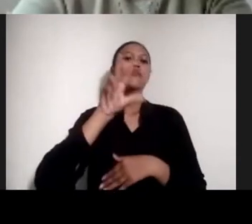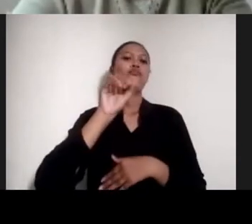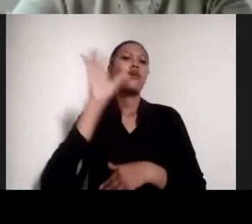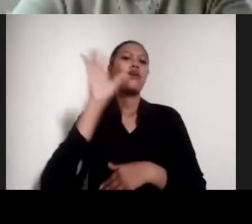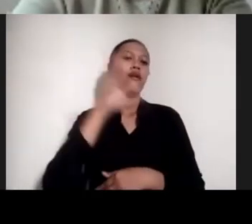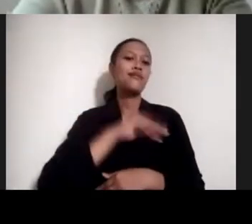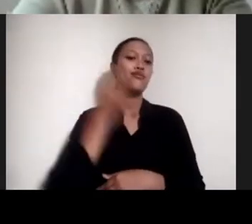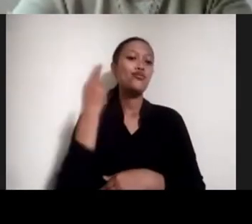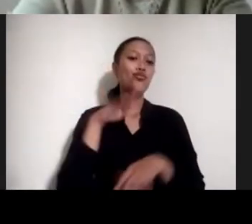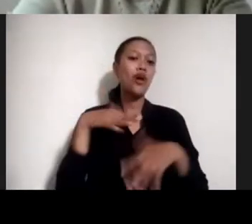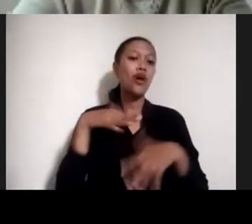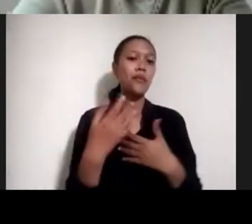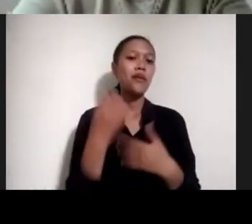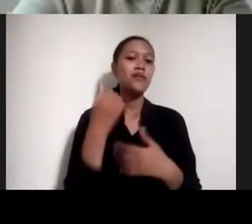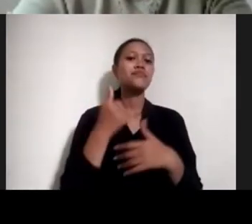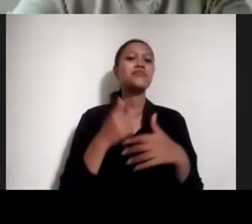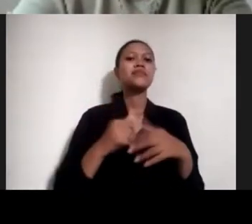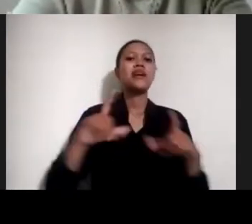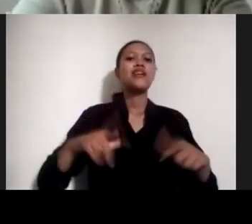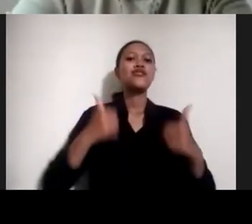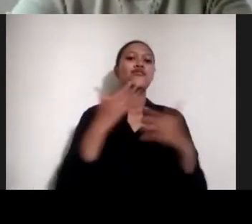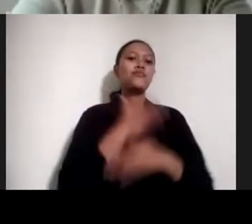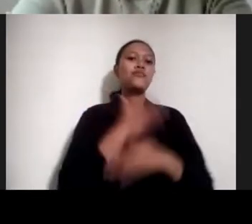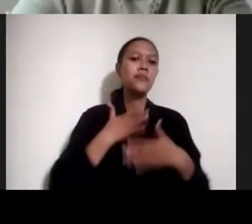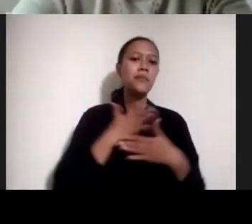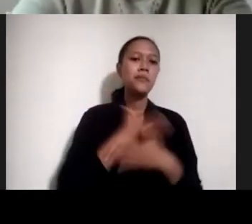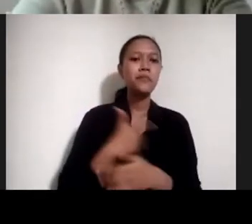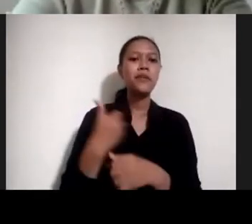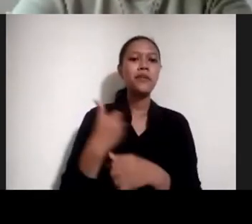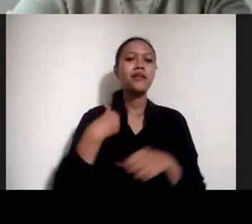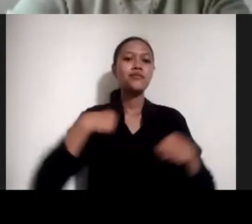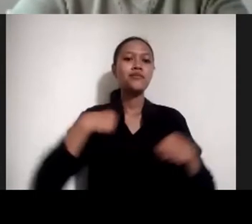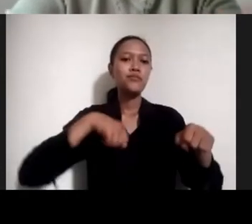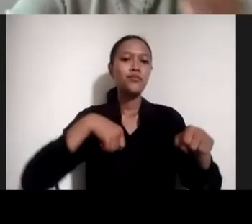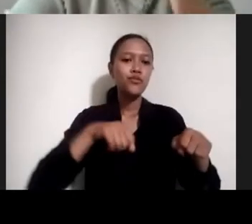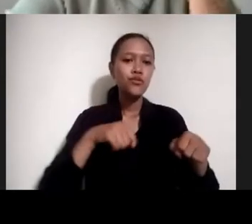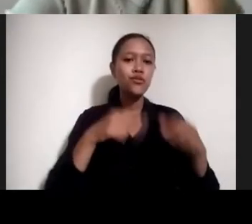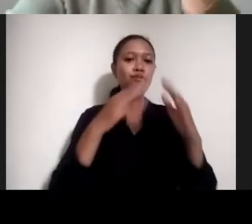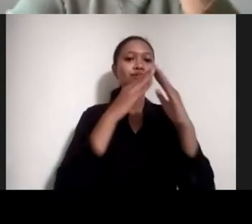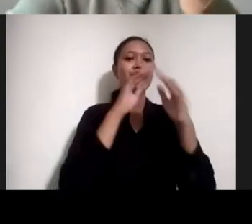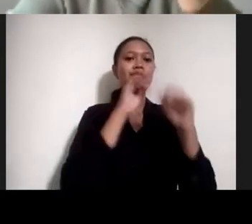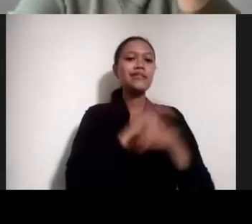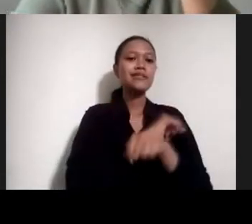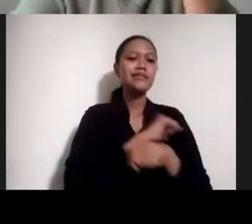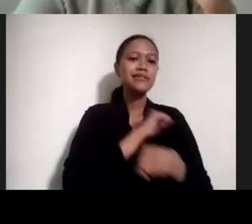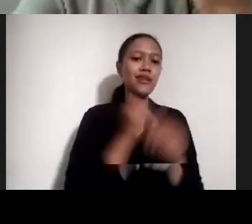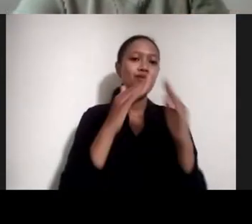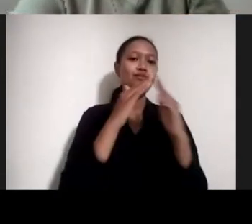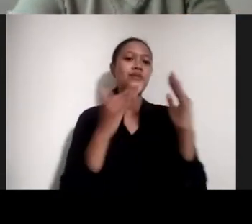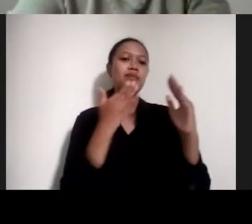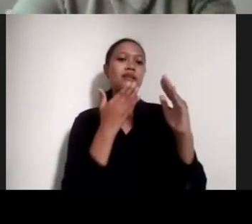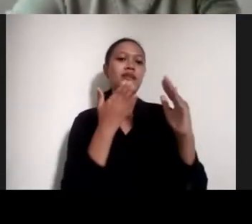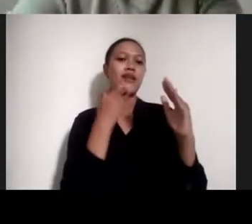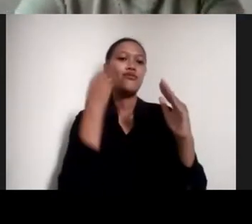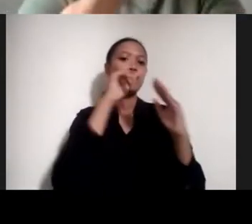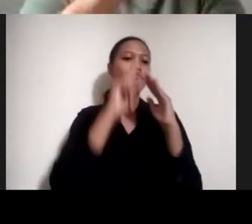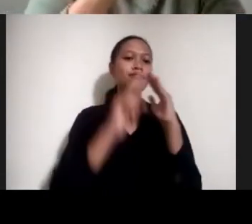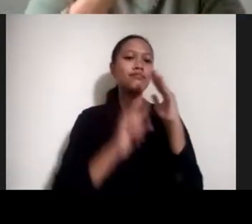untuk memenuhi hidup layak, punya sepeda motor untuk bekerja, dan rumah sederhana untuk berteduh. Apakah menurut kalian ini layak?